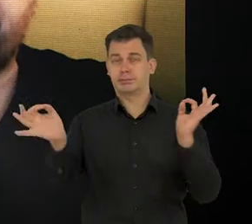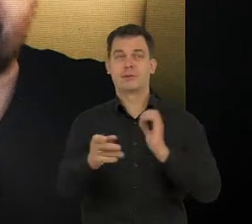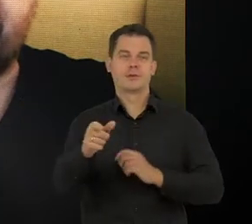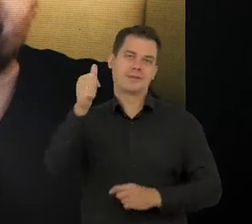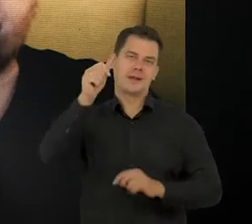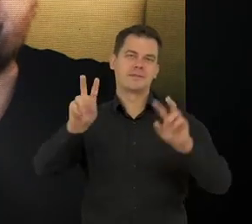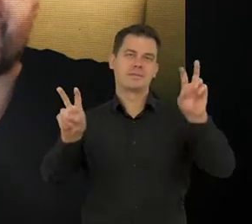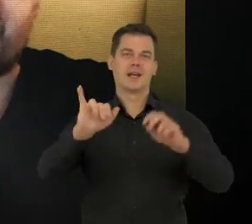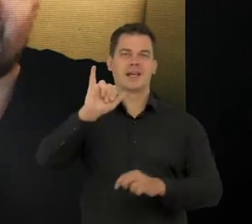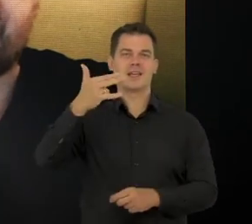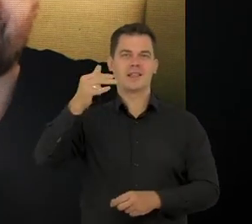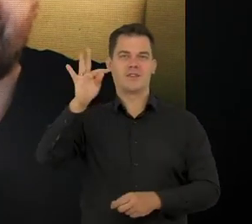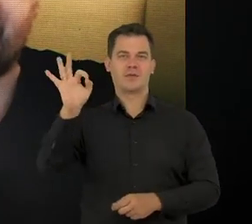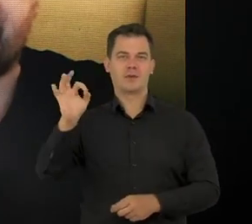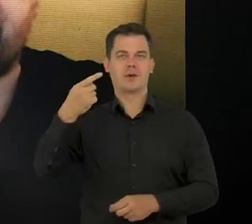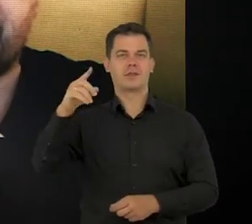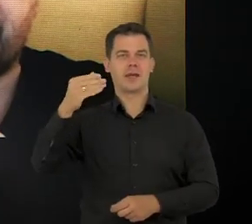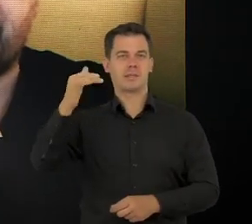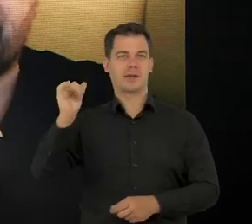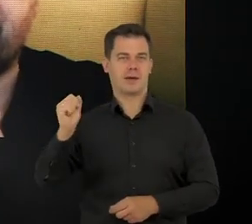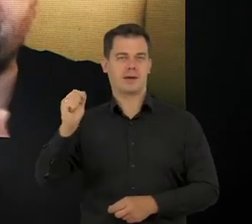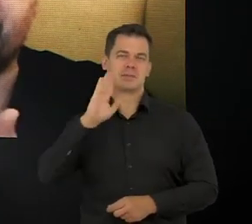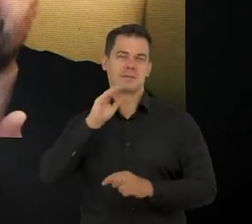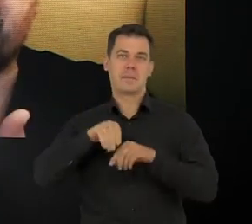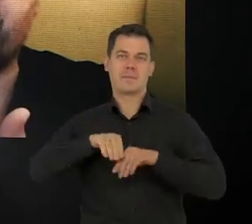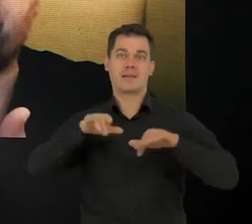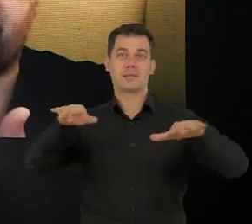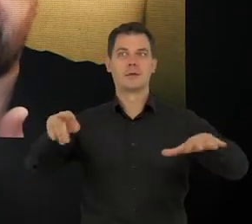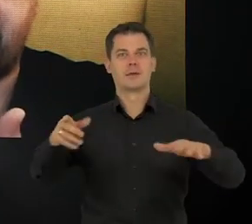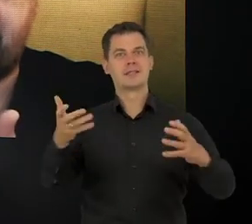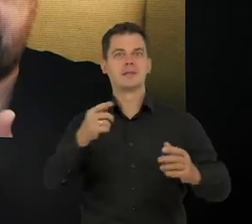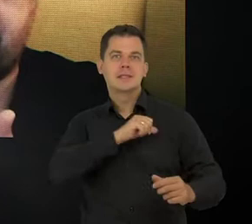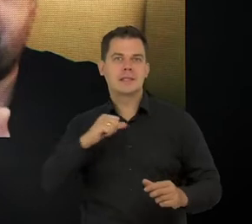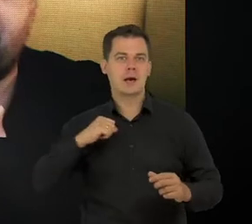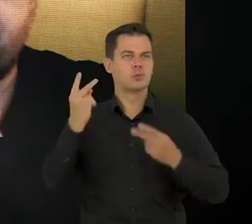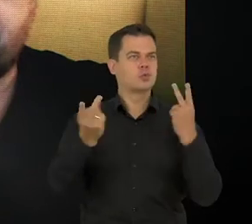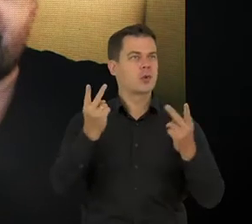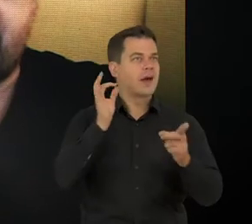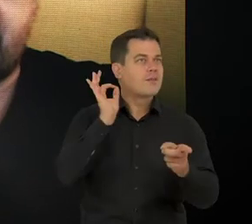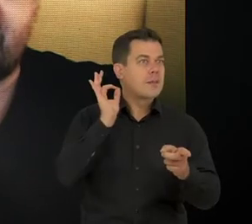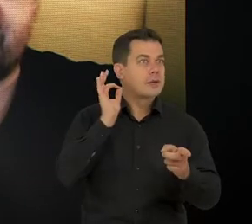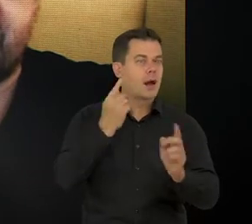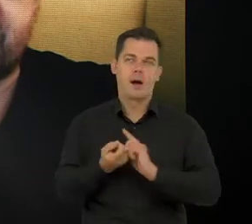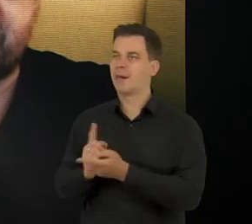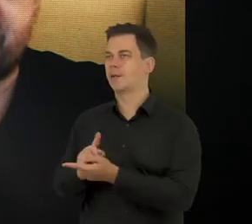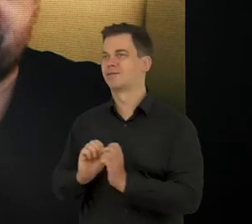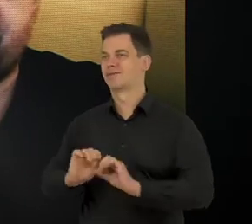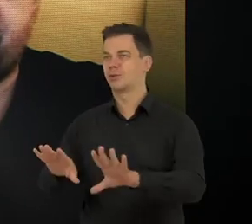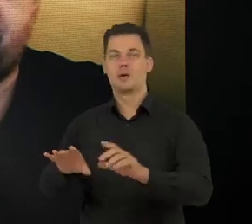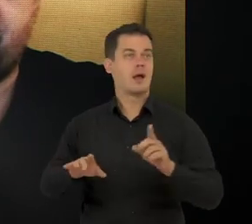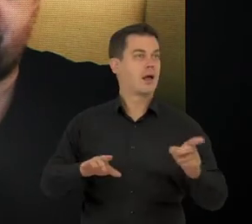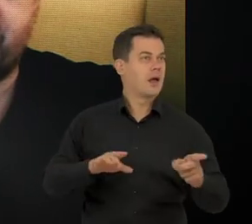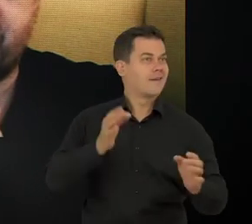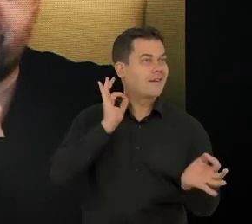jest w dużej mierze efektem takiego samodzielnego poszukiwania treści. Czyli ludzie wierzą, że